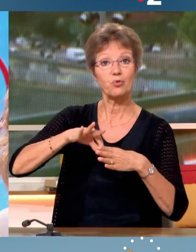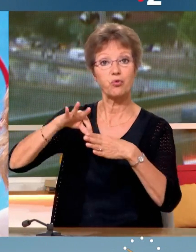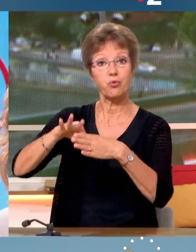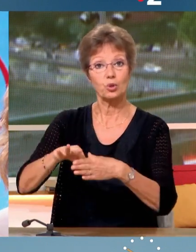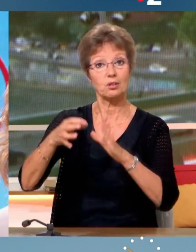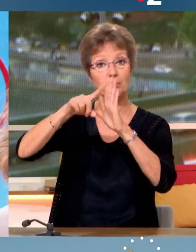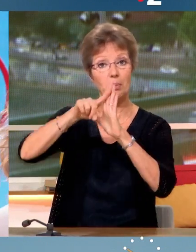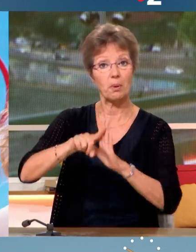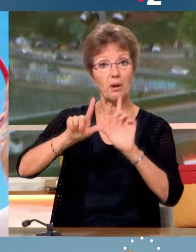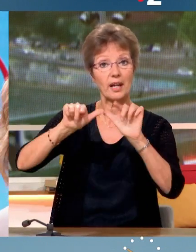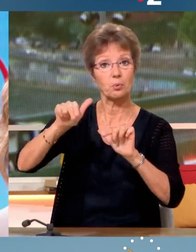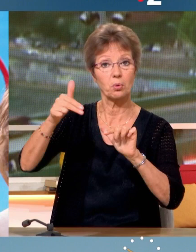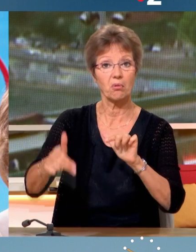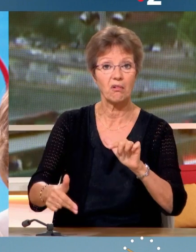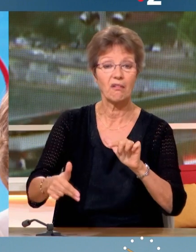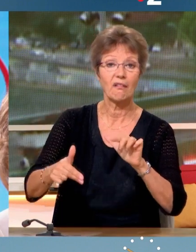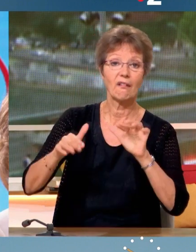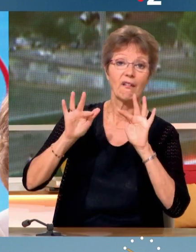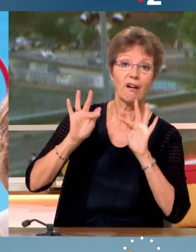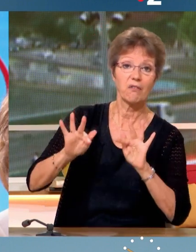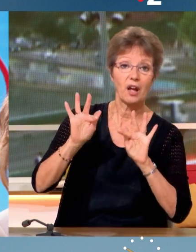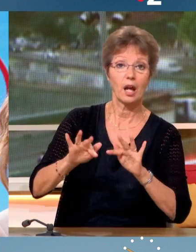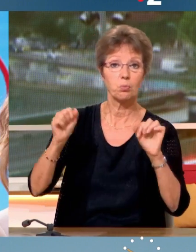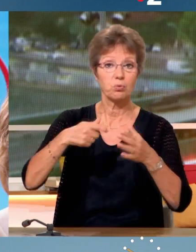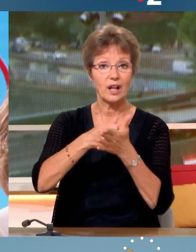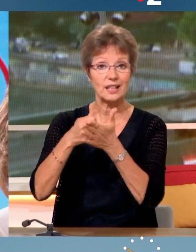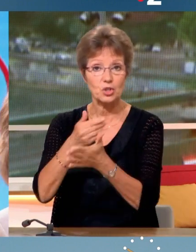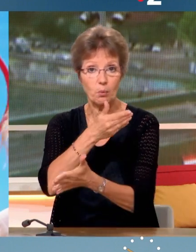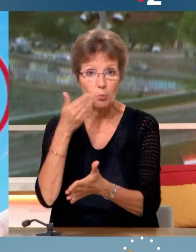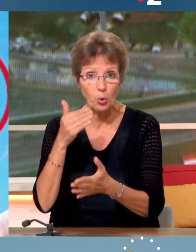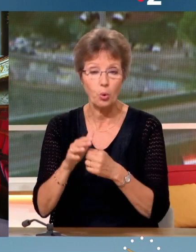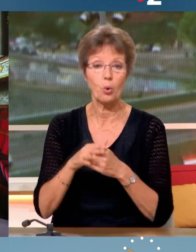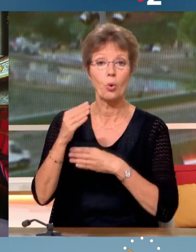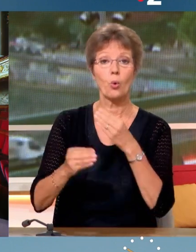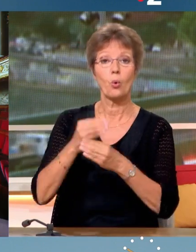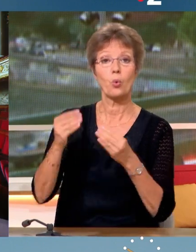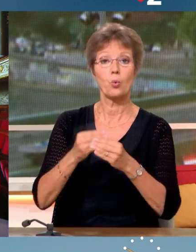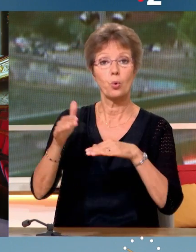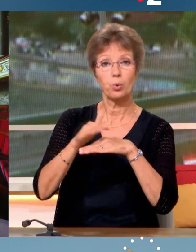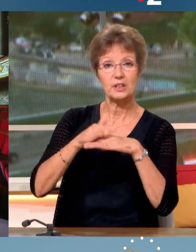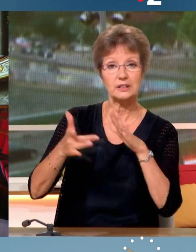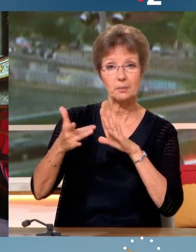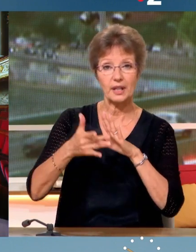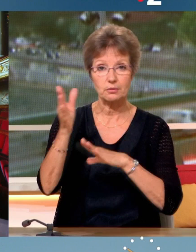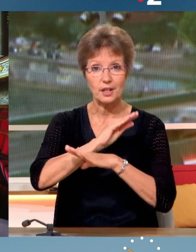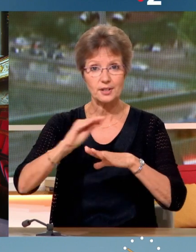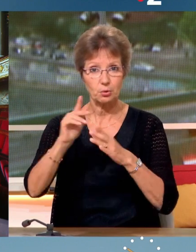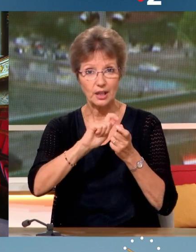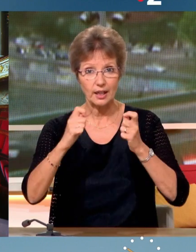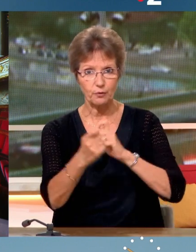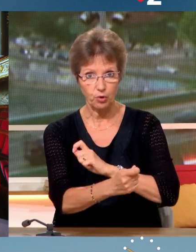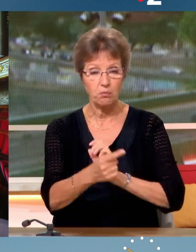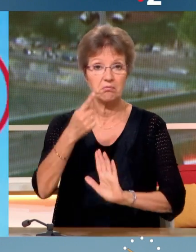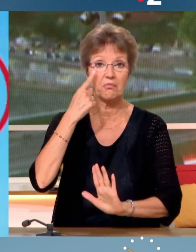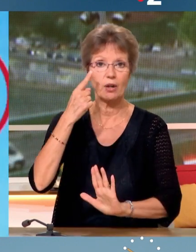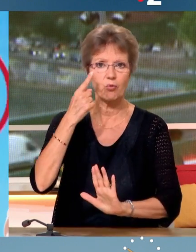dispositions pour améliorer le pouvoir d'achat des Français, pour réformer la politique migratoire ou sécuritaire. Désormais, on